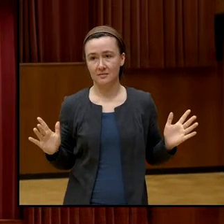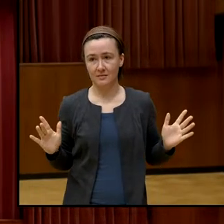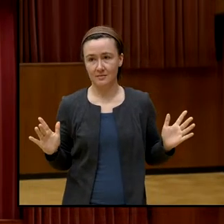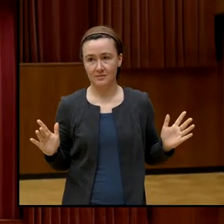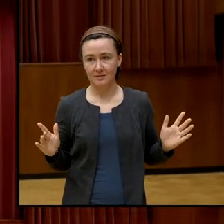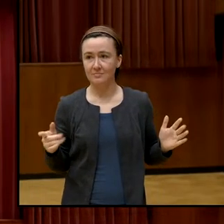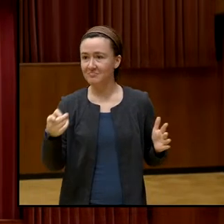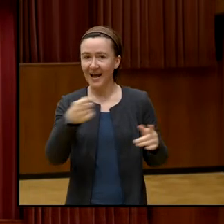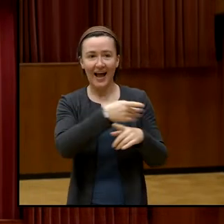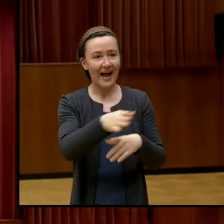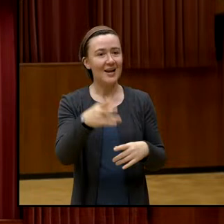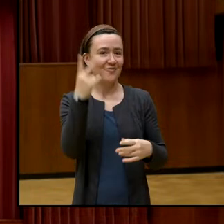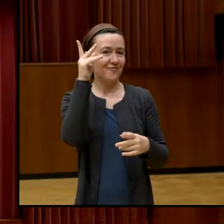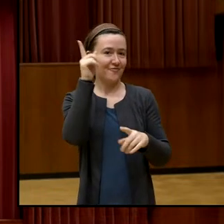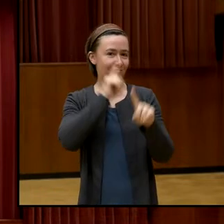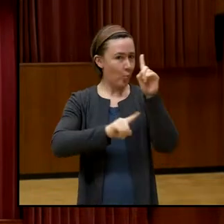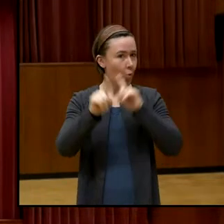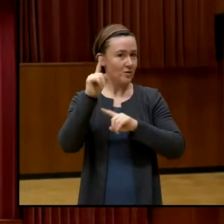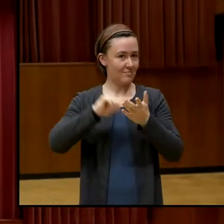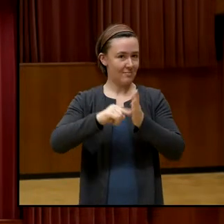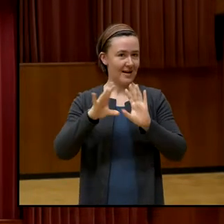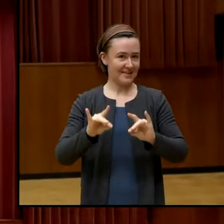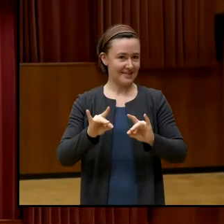Richtig, das nehmen alle an, Deutschland hat